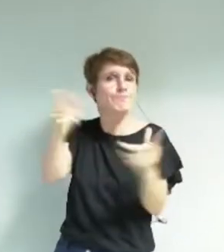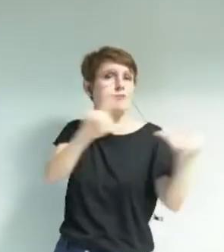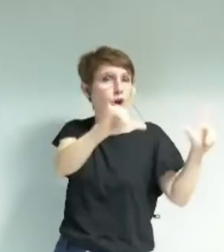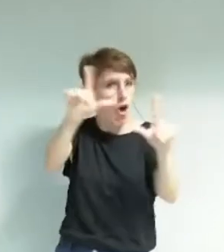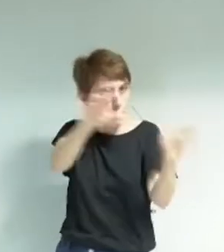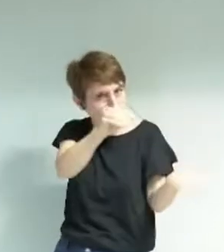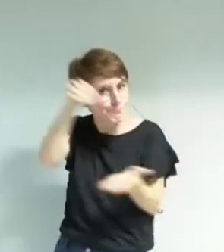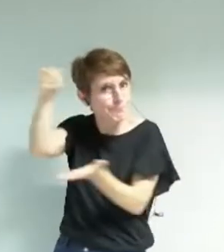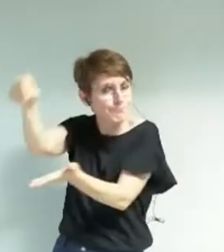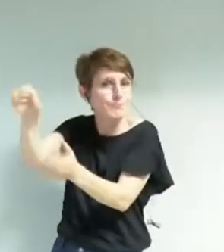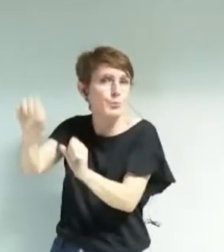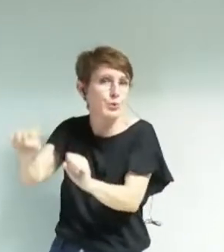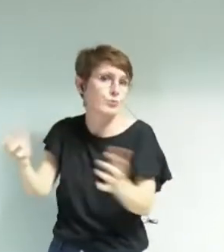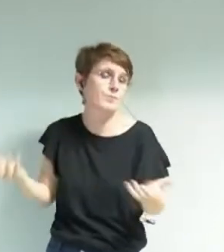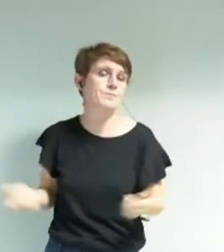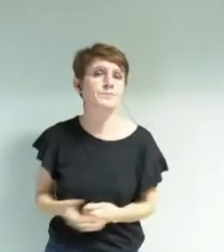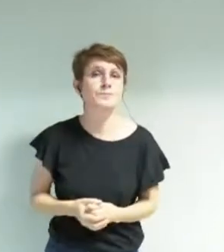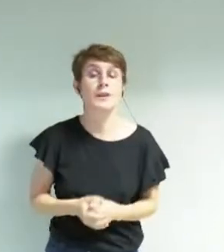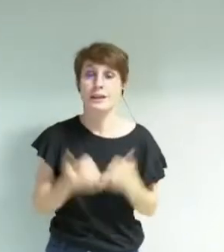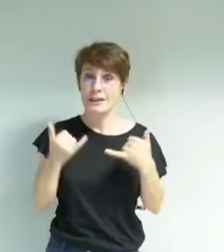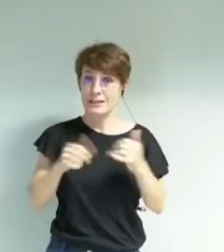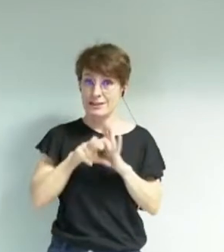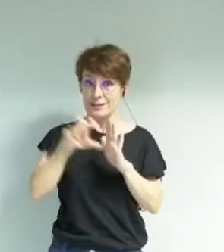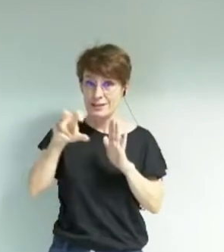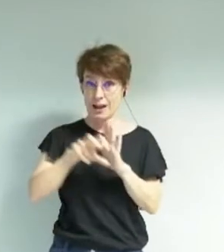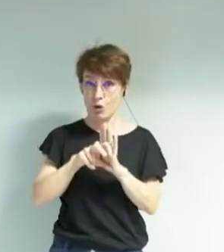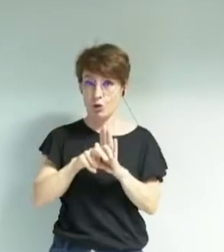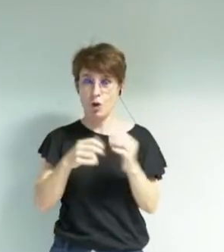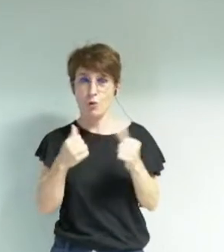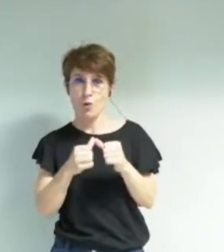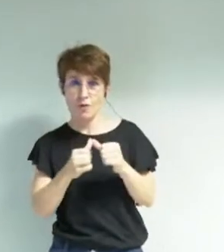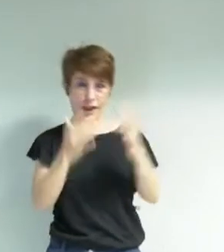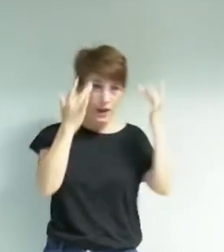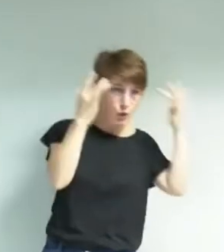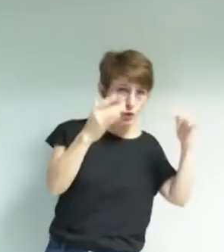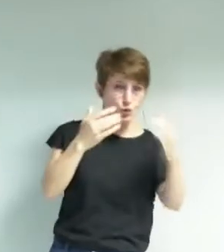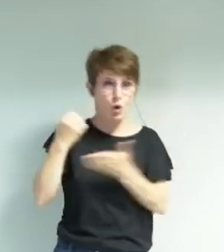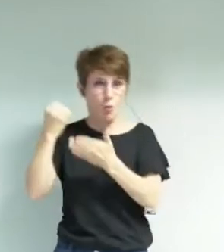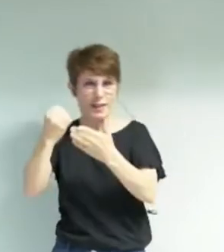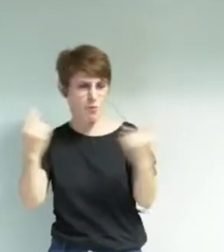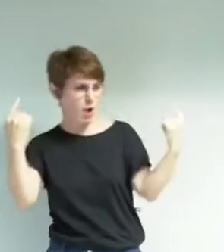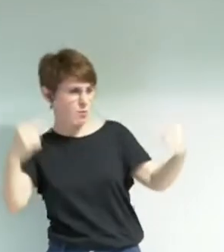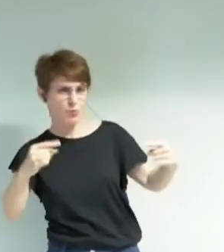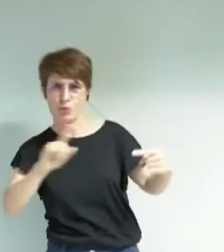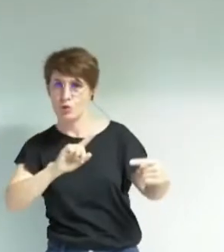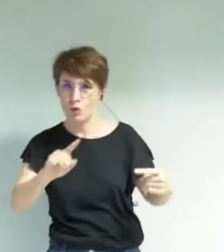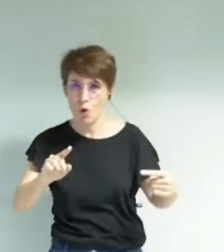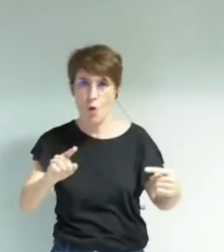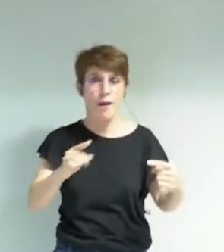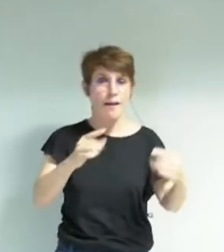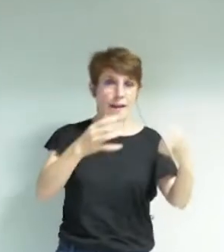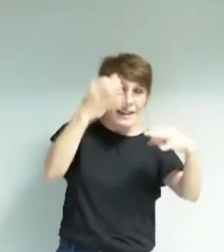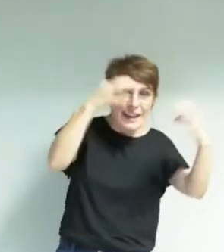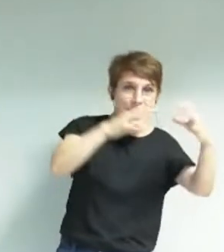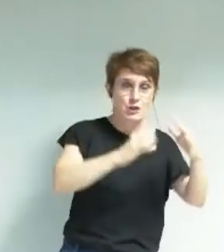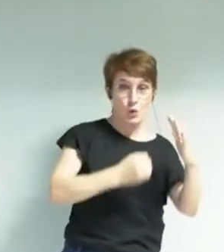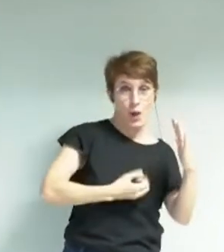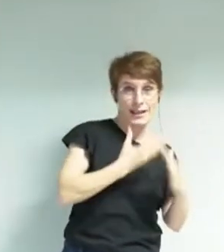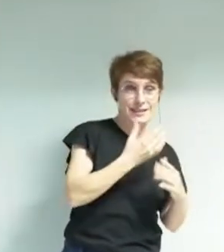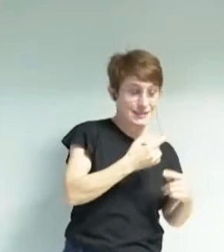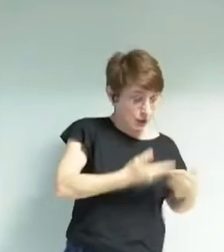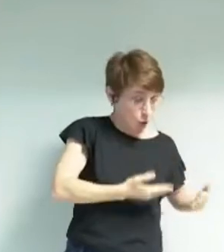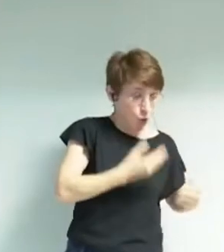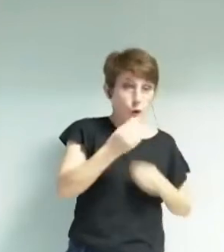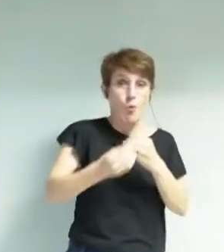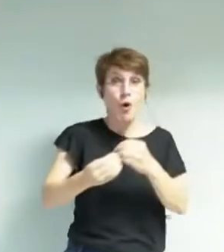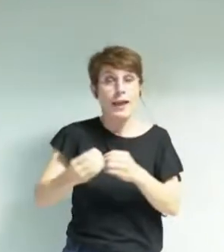Ainsi, à Grenoble, nous n'opposerons pas culture et patrimoine, création artistique contemporaine et héritage séculaire.